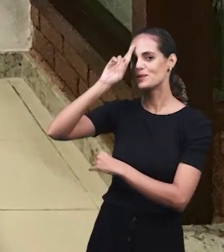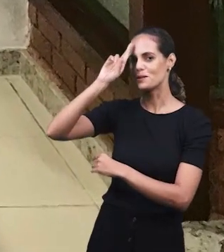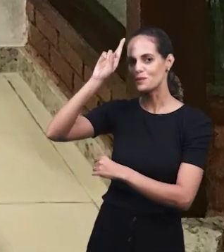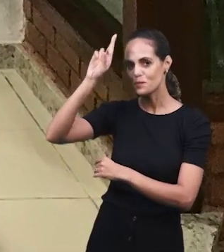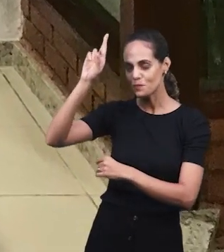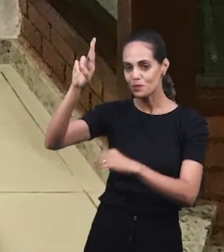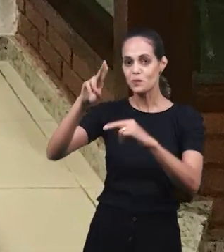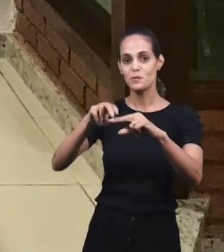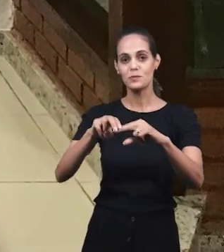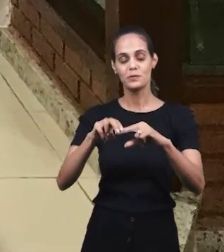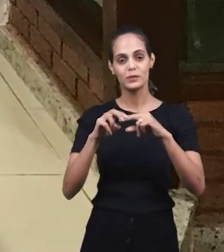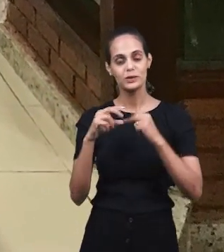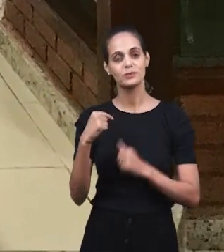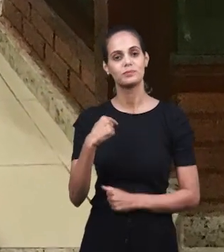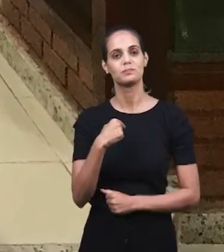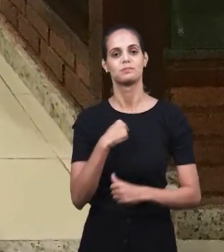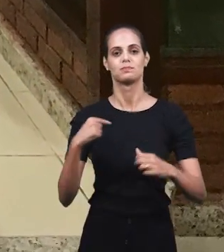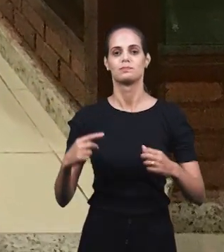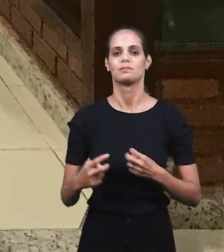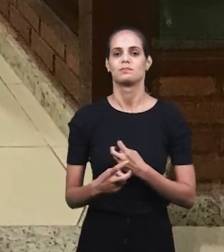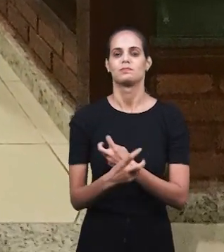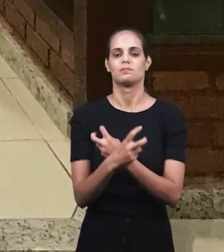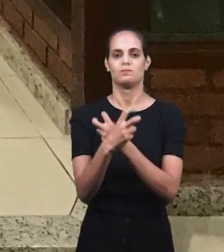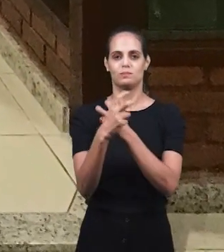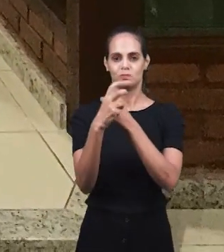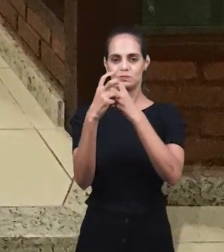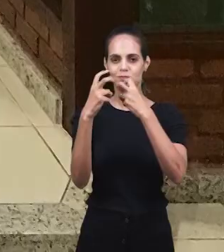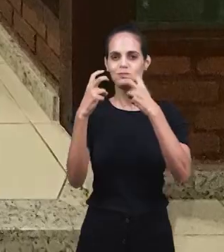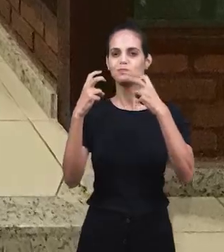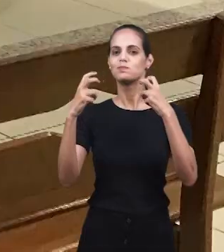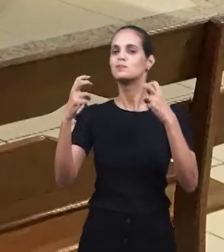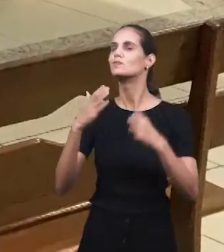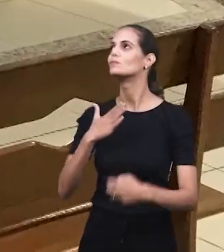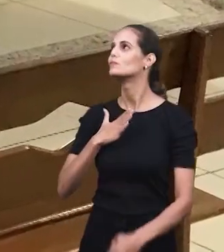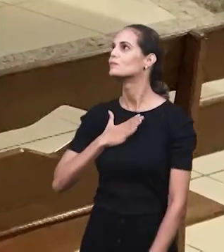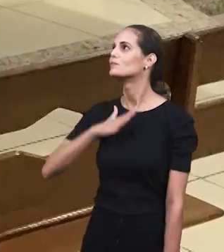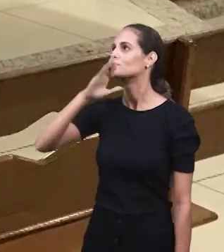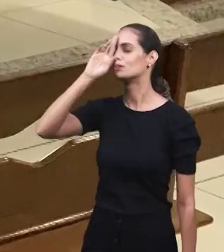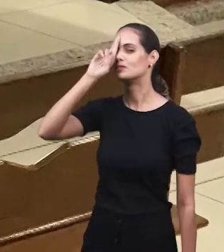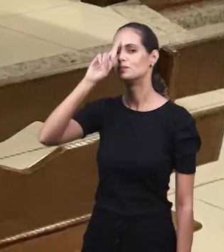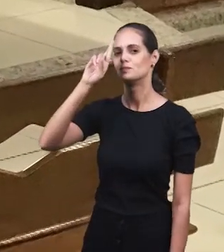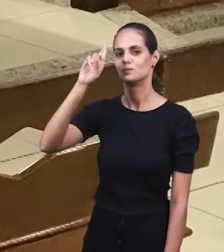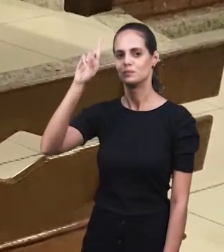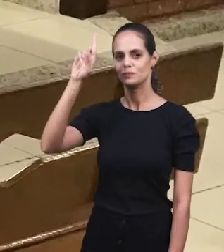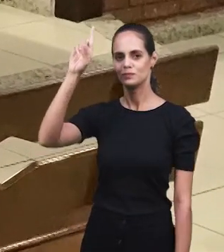Взываю к Тебе, о мой Господь, взываю к Тебе, о мой Спаситель,